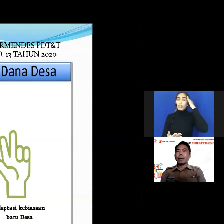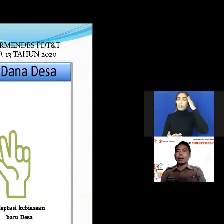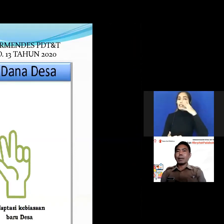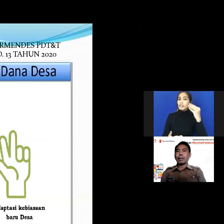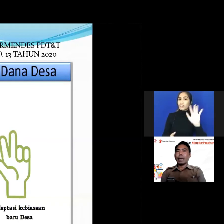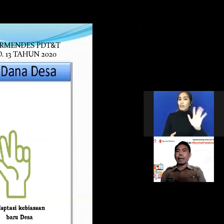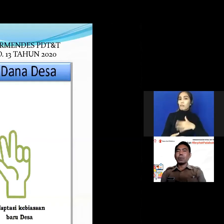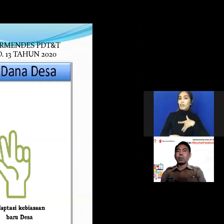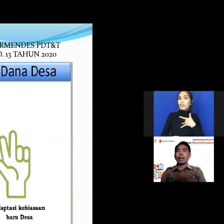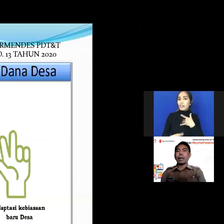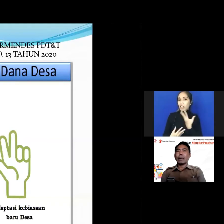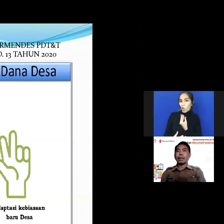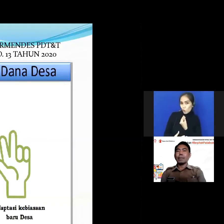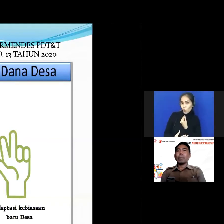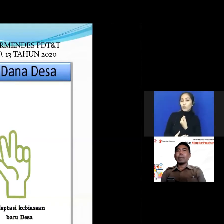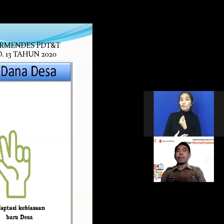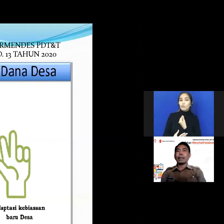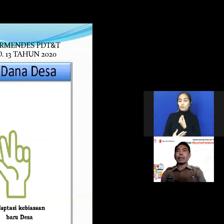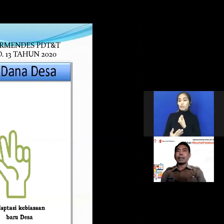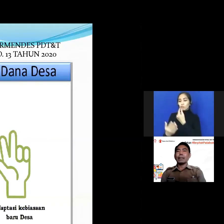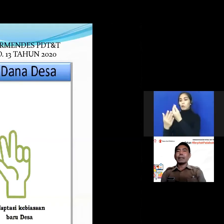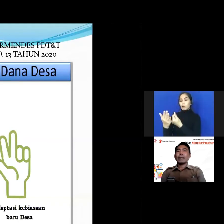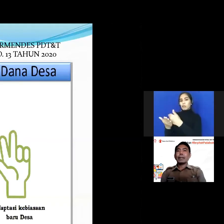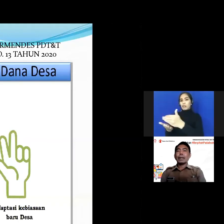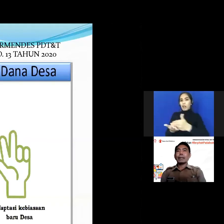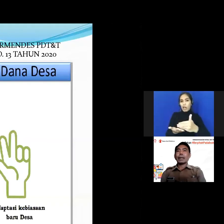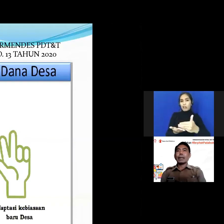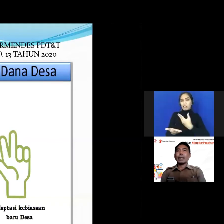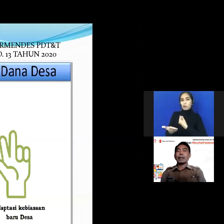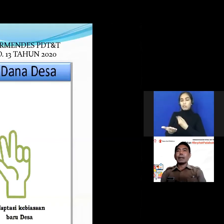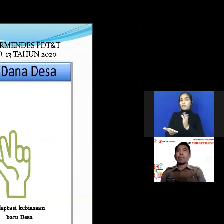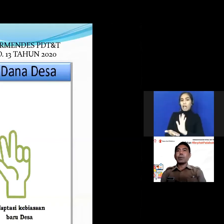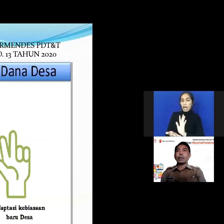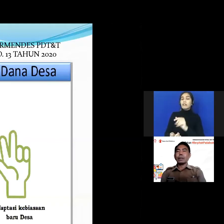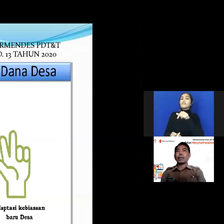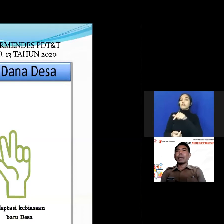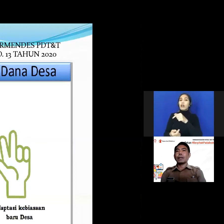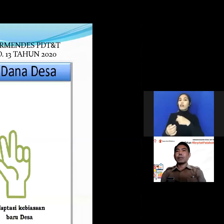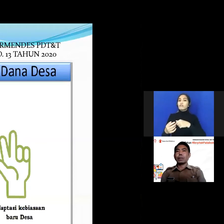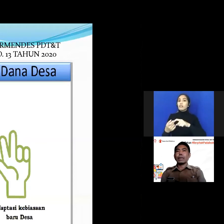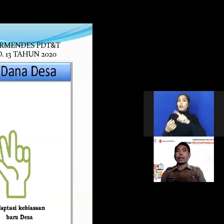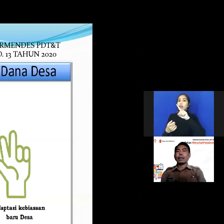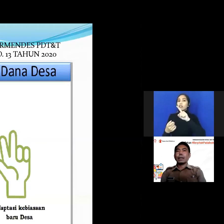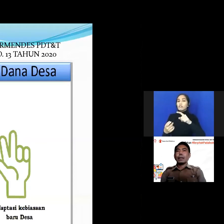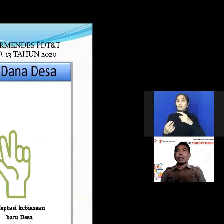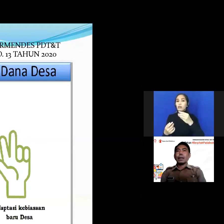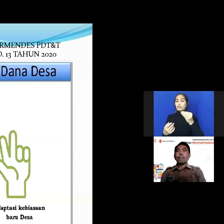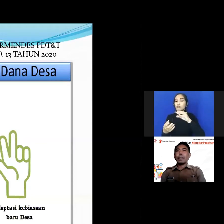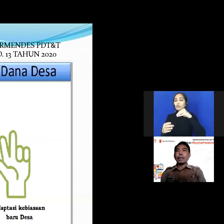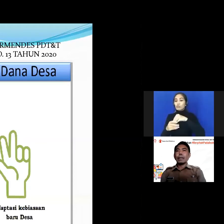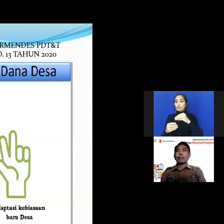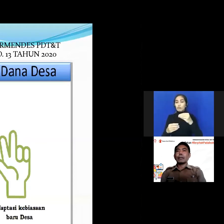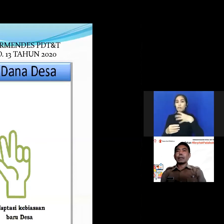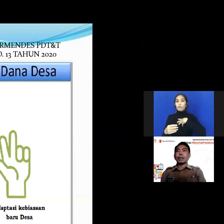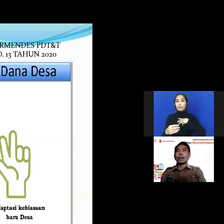takut untuk menganggarkan beberapa kegiatan yang terkait dengan pemenuhan kesehatan dan nutrisi anak di dalam